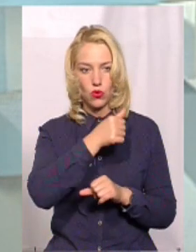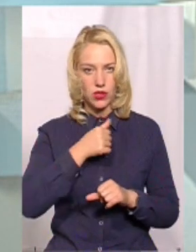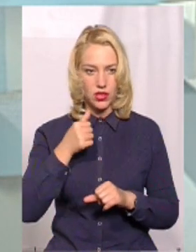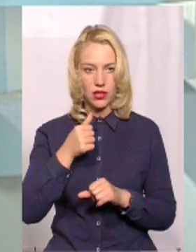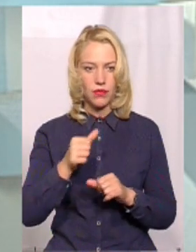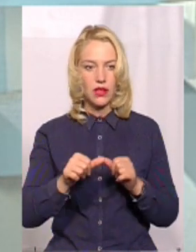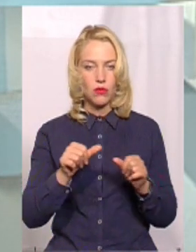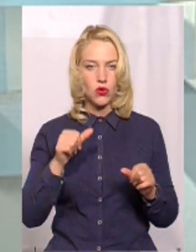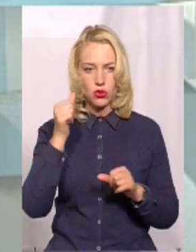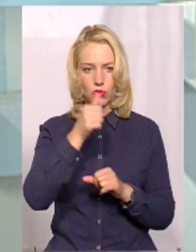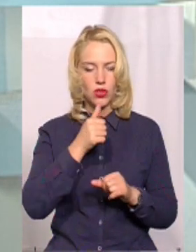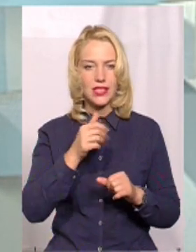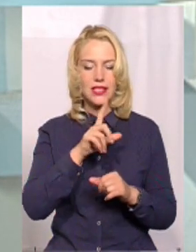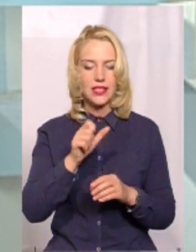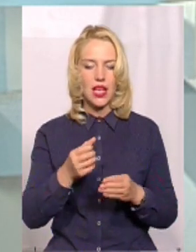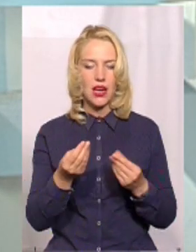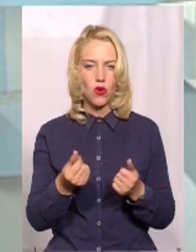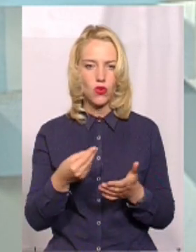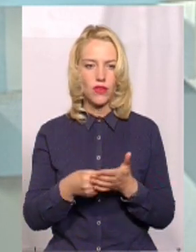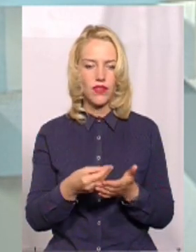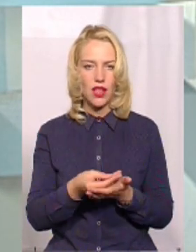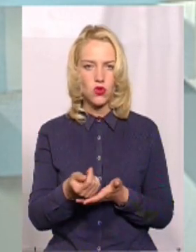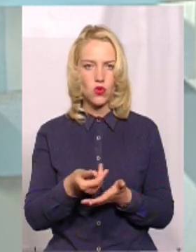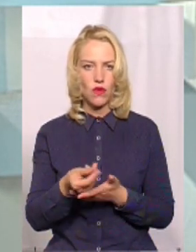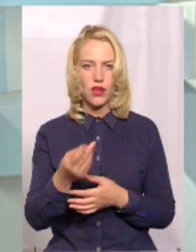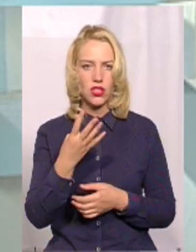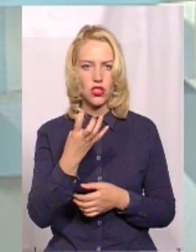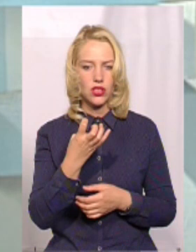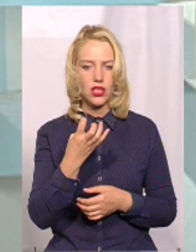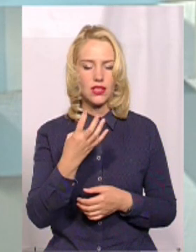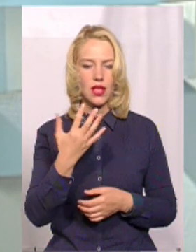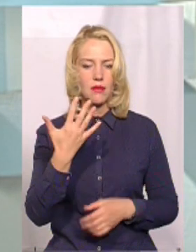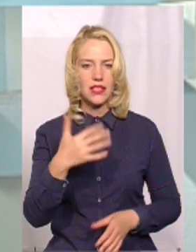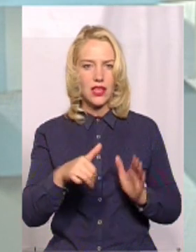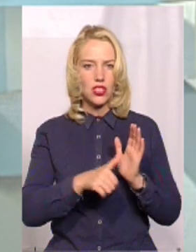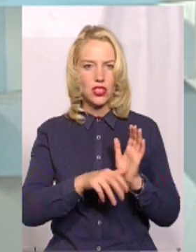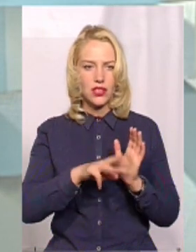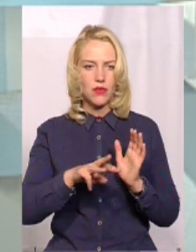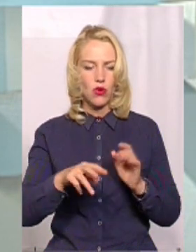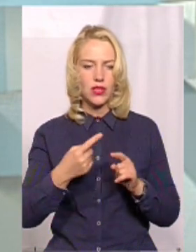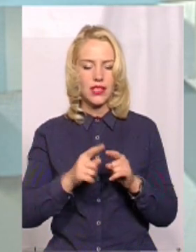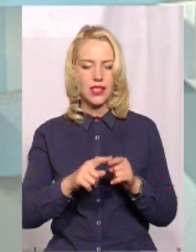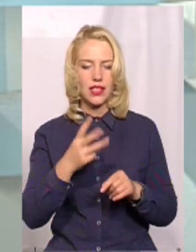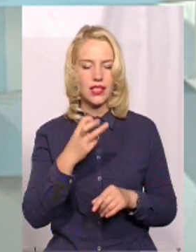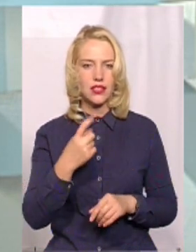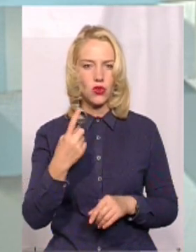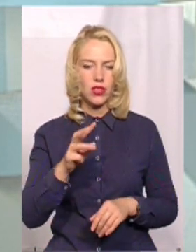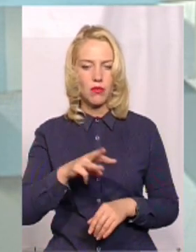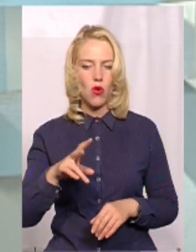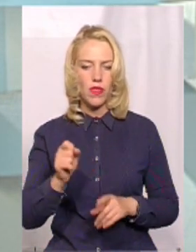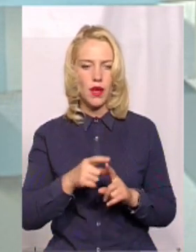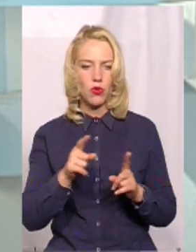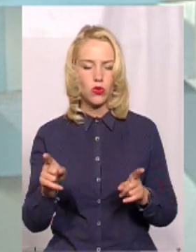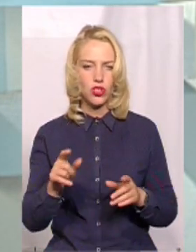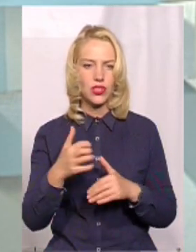В прошлому році за рахунок фінансування 456 мільйонів було, з них 301 мільйонів на